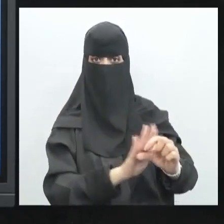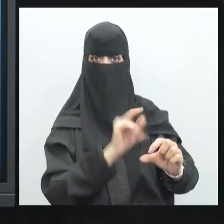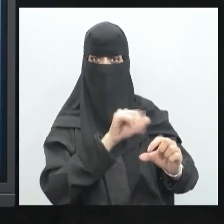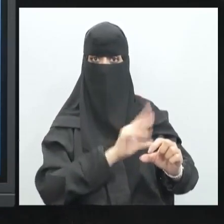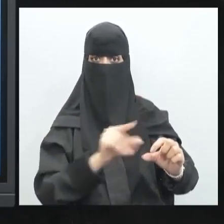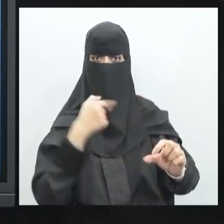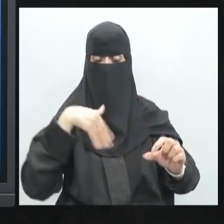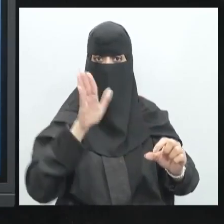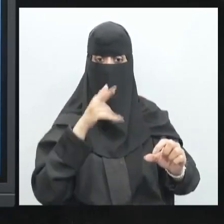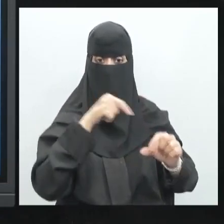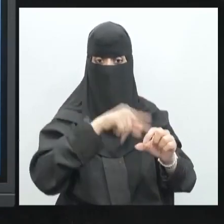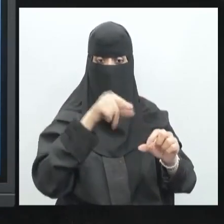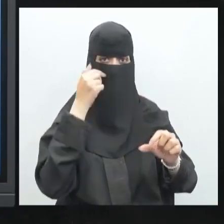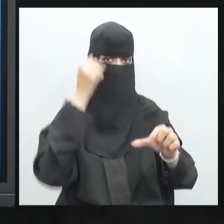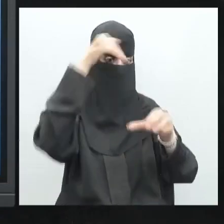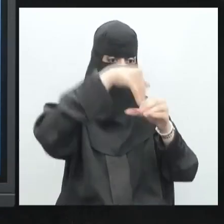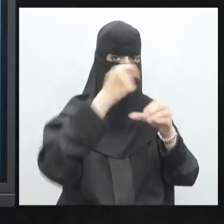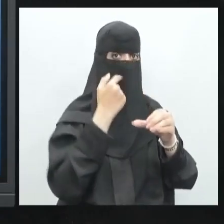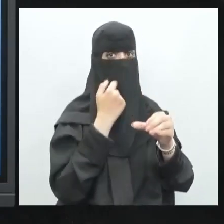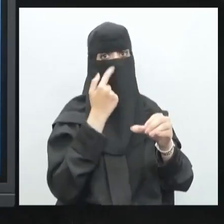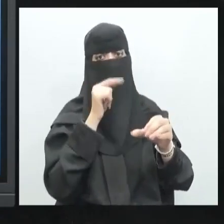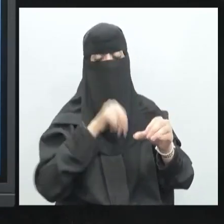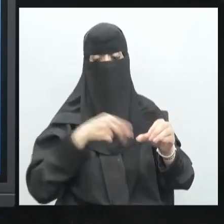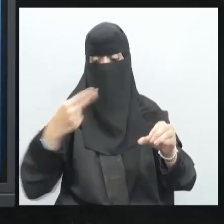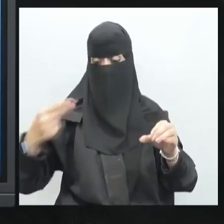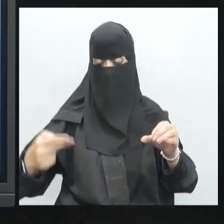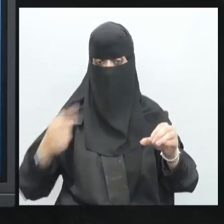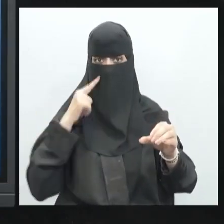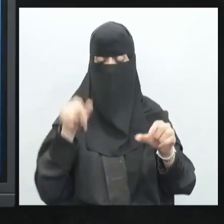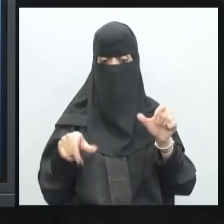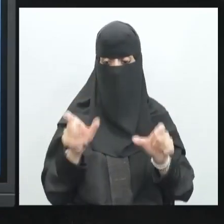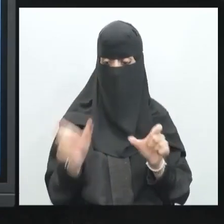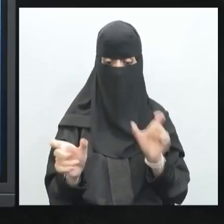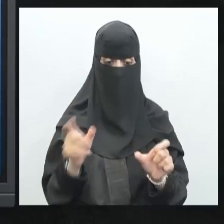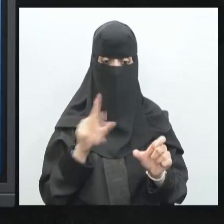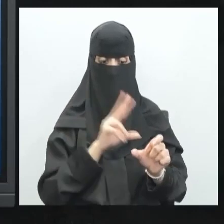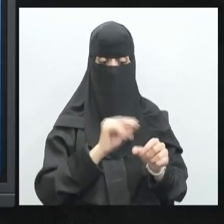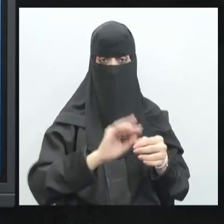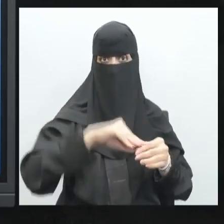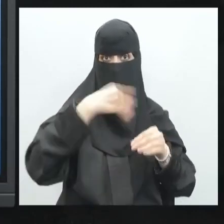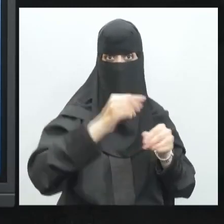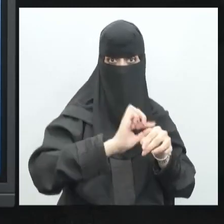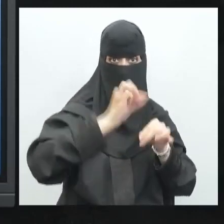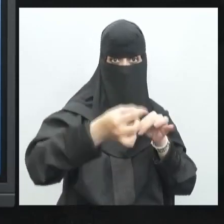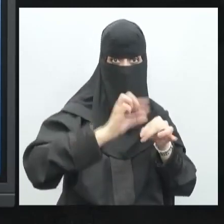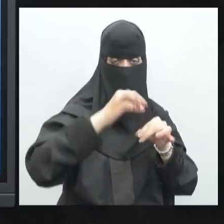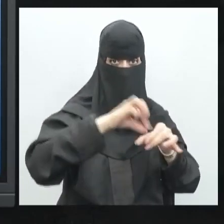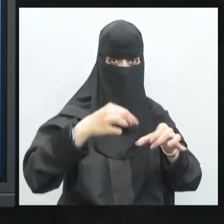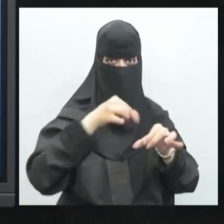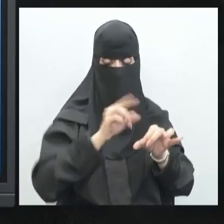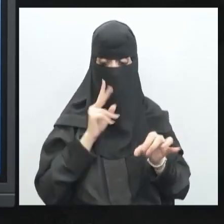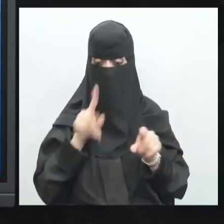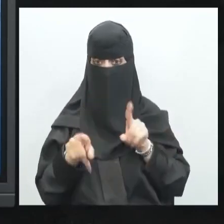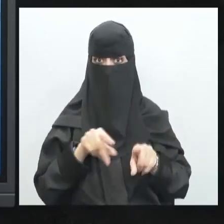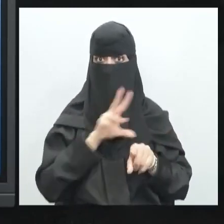تكن تجاويف العظام هذه المفاصل تتضح بشكل جليء مثل ما هو بعد إجراء التجربة بعد أن نزعنا اللحم والجلد